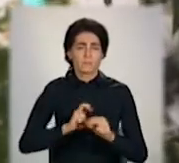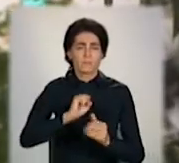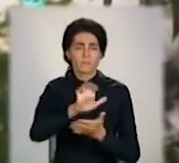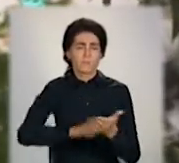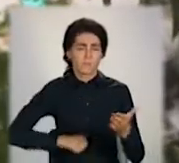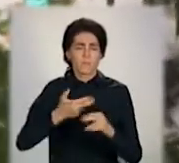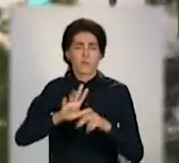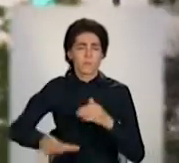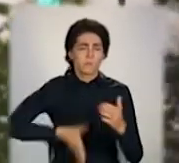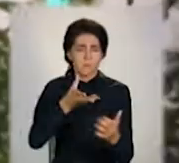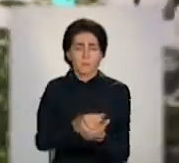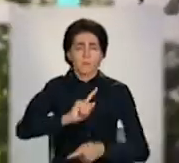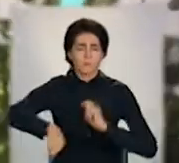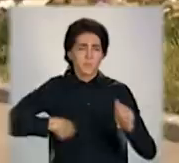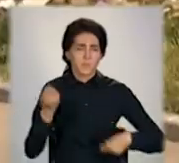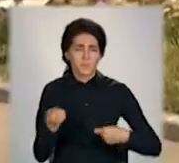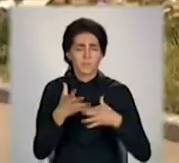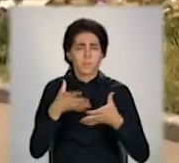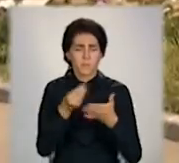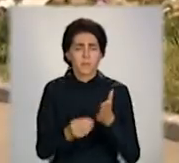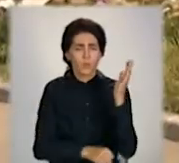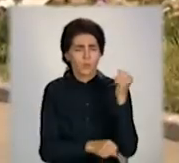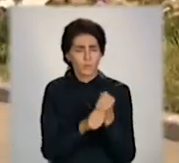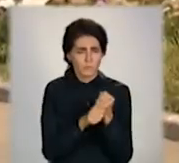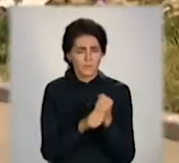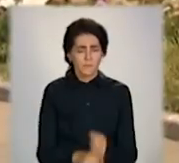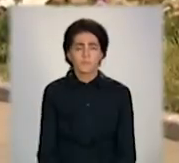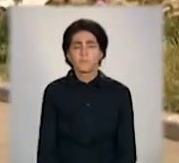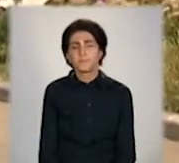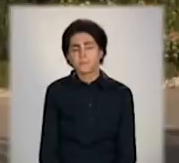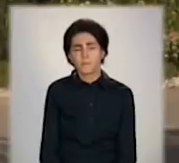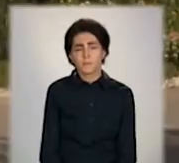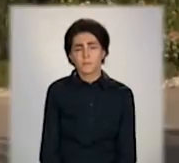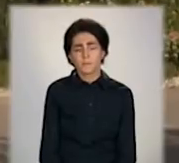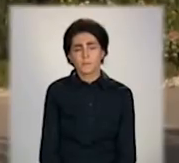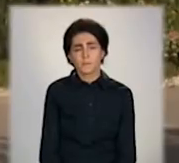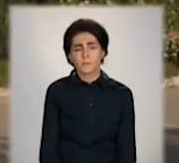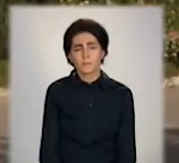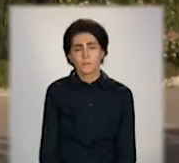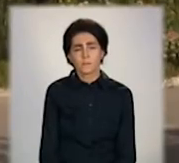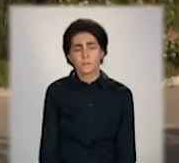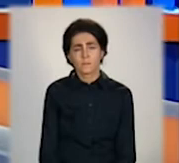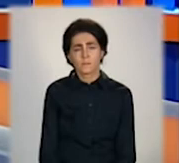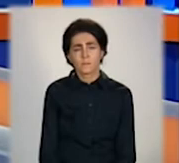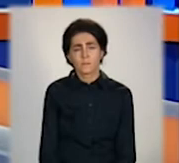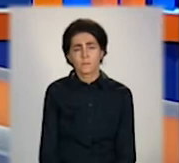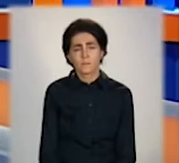переплачені гроші за тепло з комунальників. Марія Сергійова, Максим Кривошейенко, телеканал «Донбас».